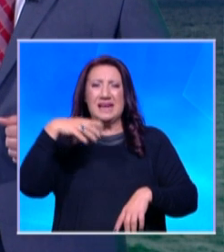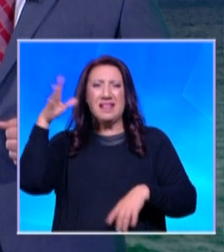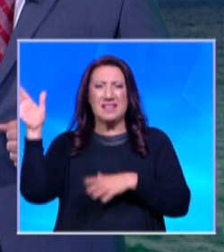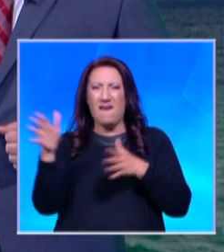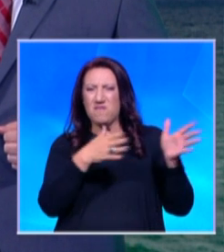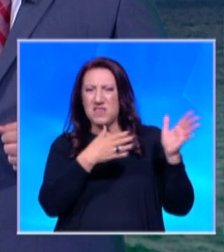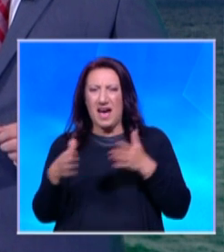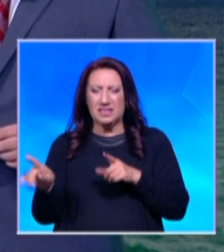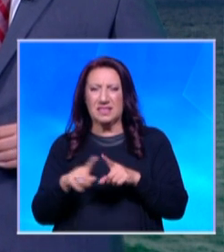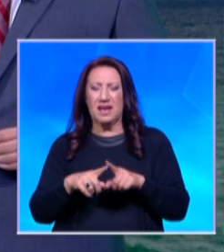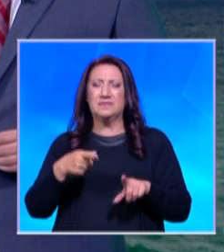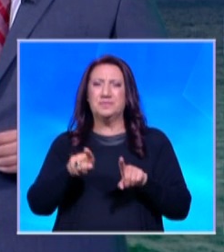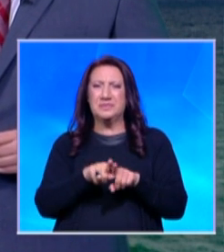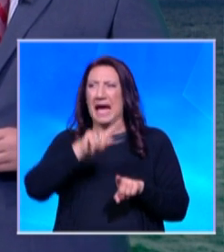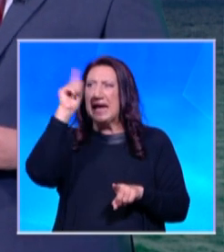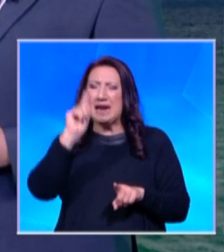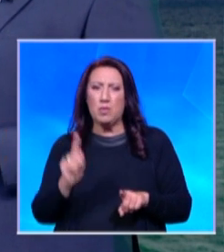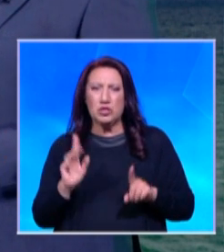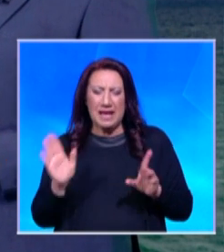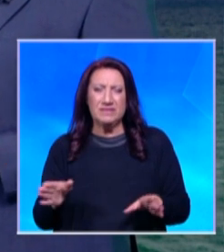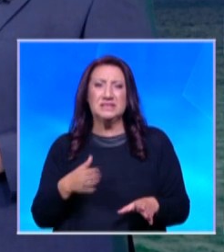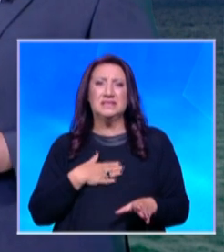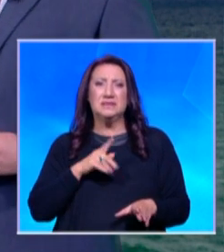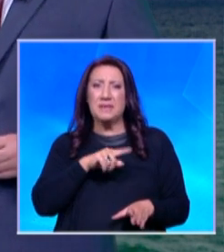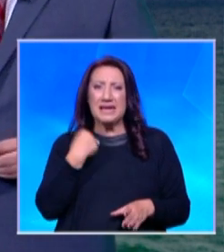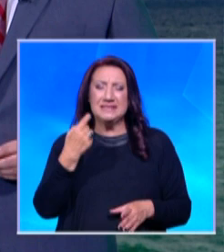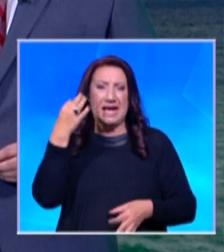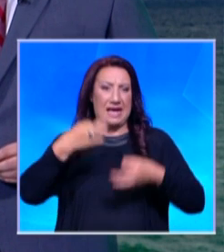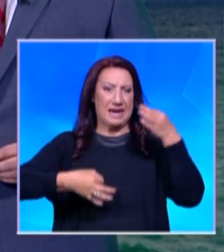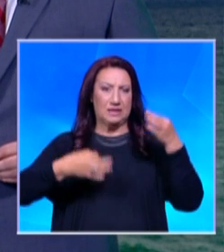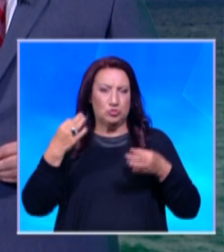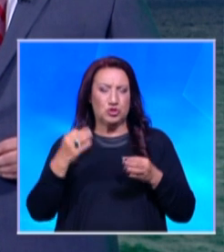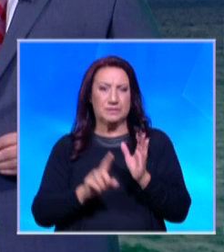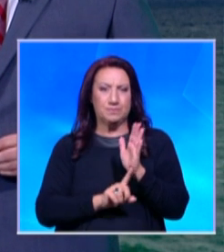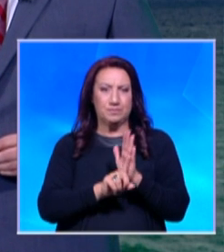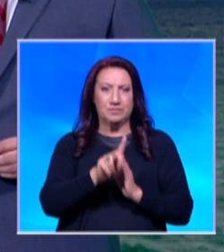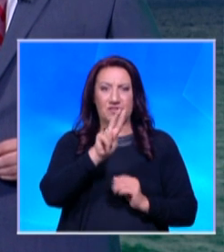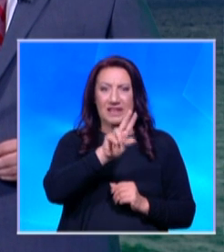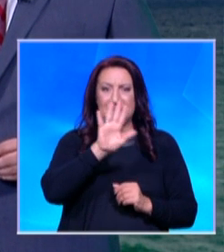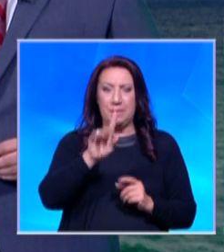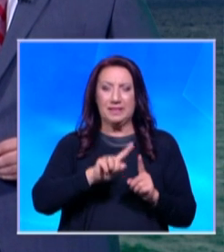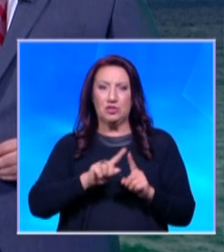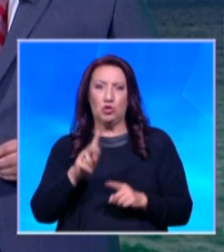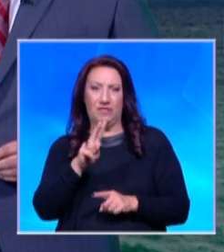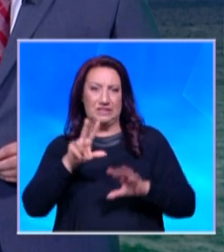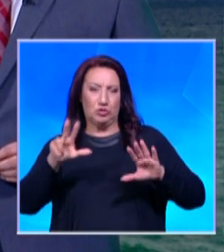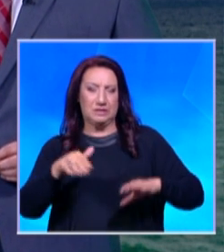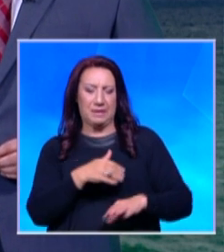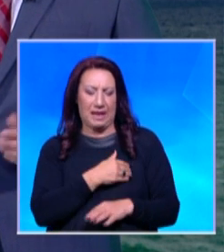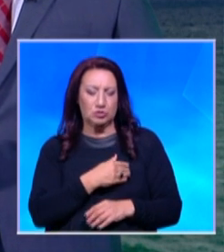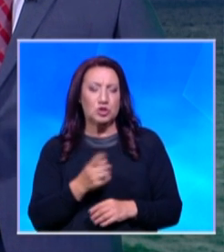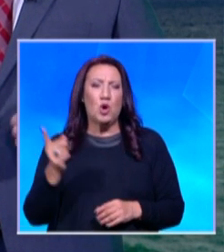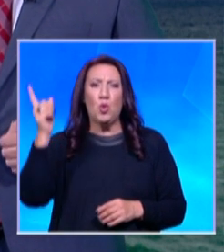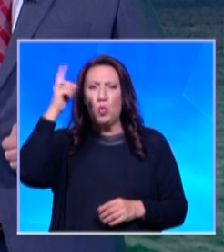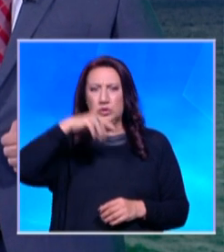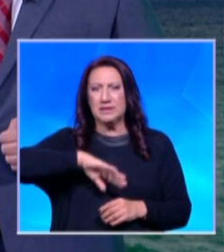също има риск от градушки. Максимални температури между 25 и 28 градуса. Утре на планините облашността ще е променлива.